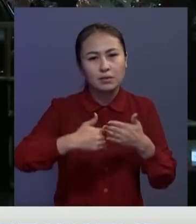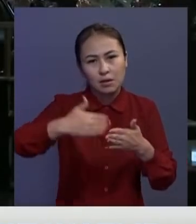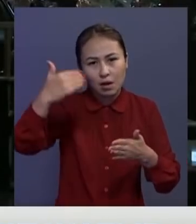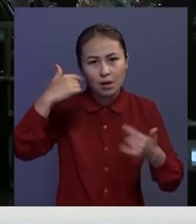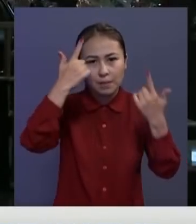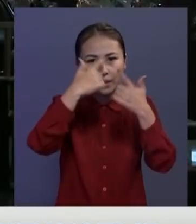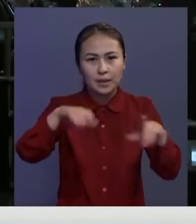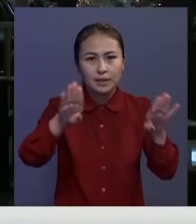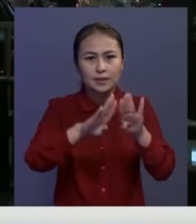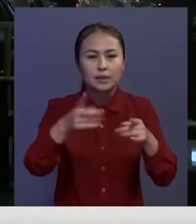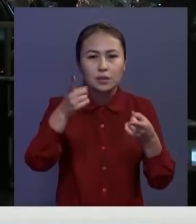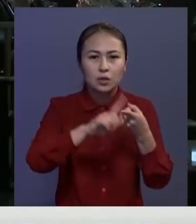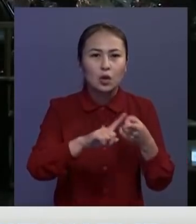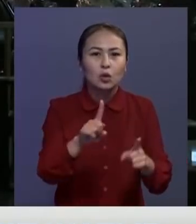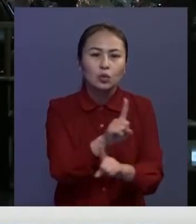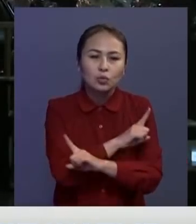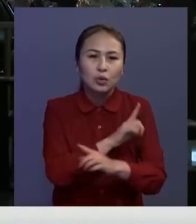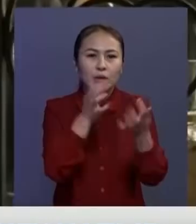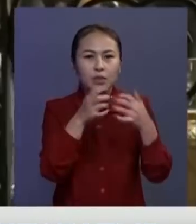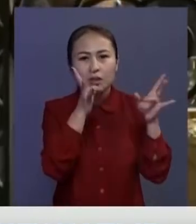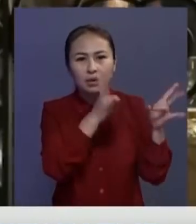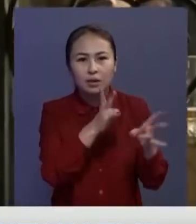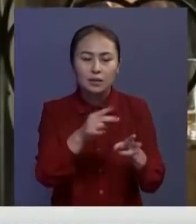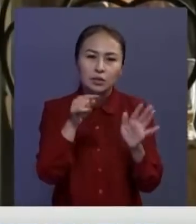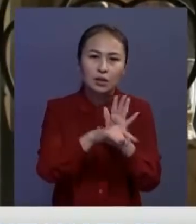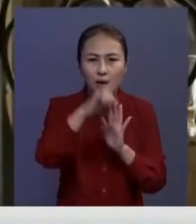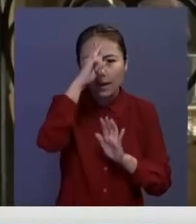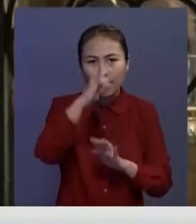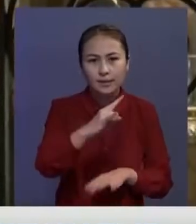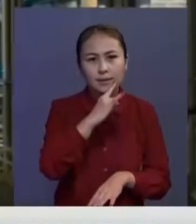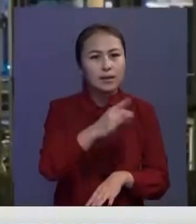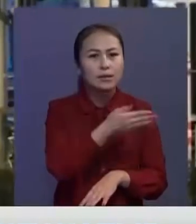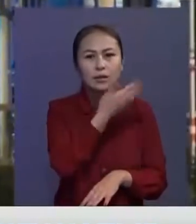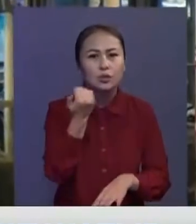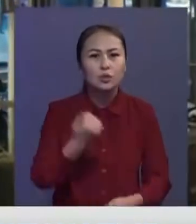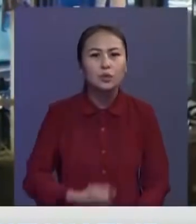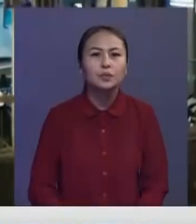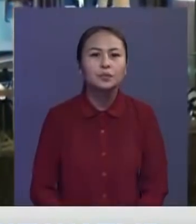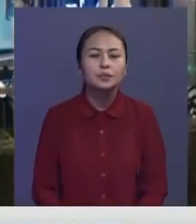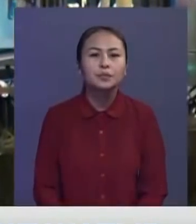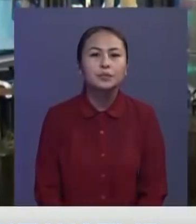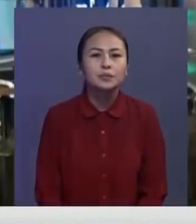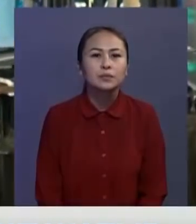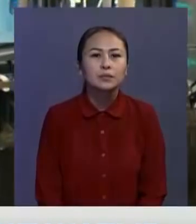Австриядағы елшілегінің алыналақ баратына сәйкес, көз жұмғандар мен зардап шеккен дер арасында Қазақстандық тәрірук.